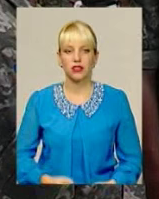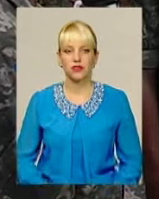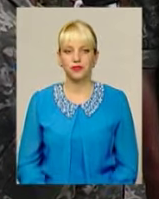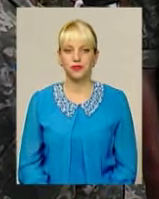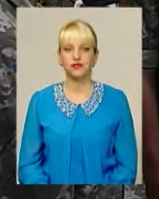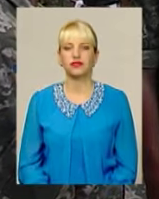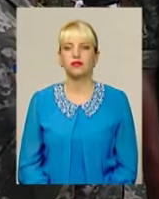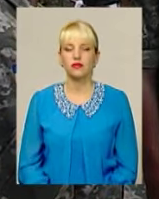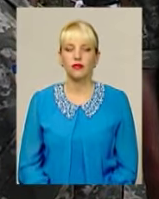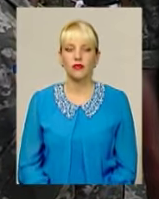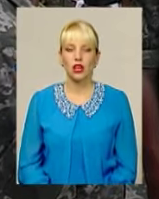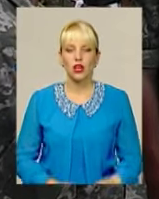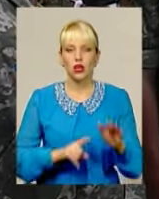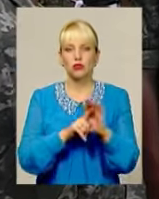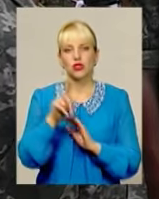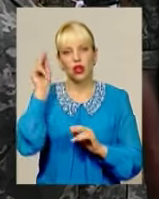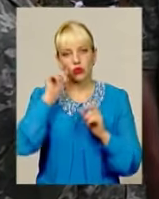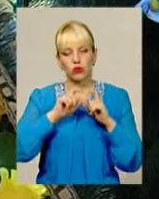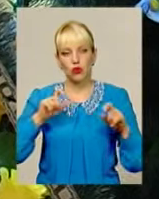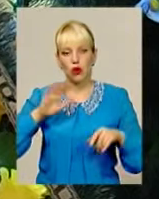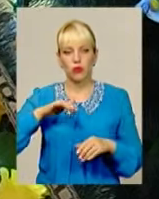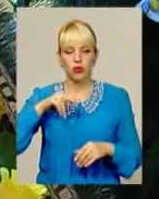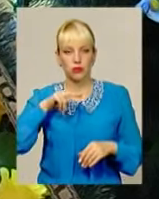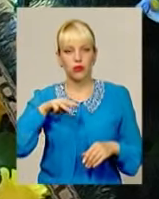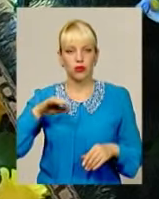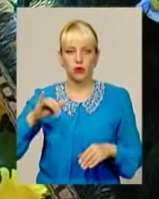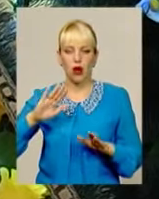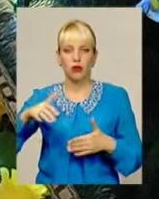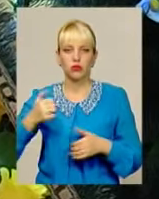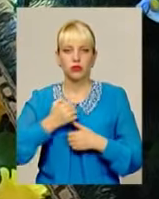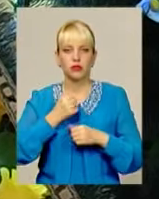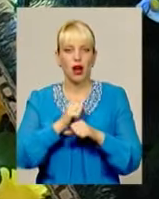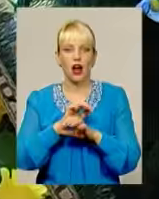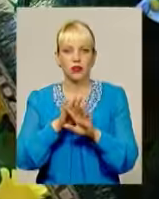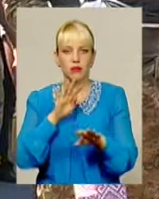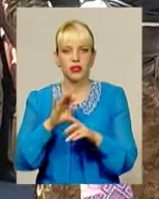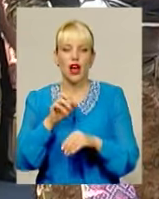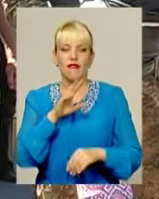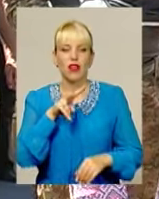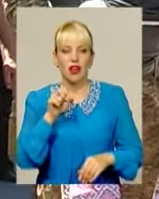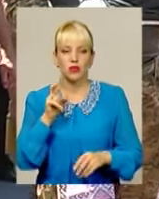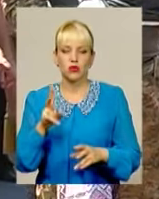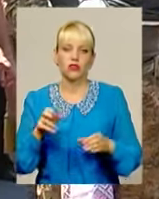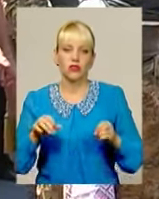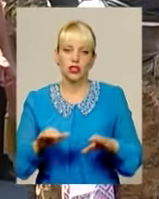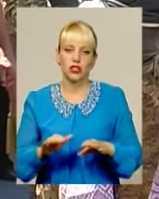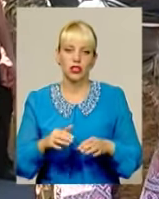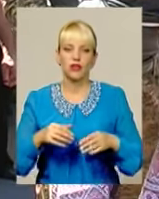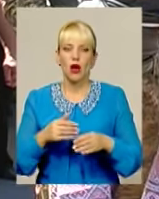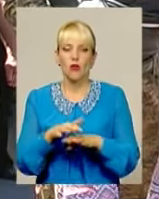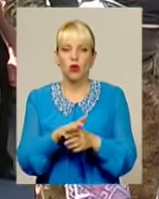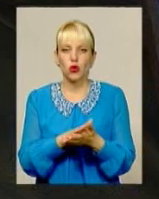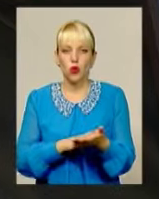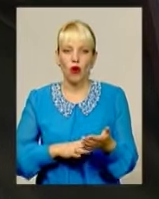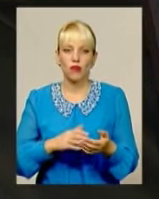Спочатку школа, згодом професійно-технічний ліцей та армія. А після того Роман Бласюк вирішив продовжити службу в Збройних